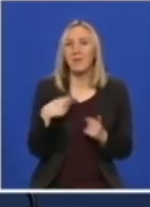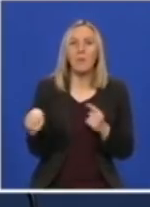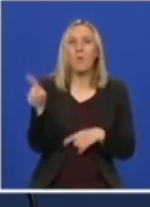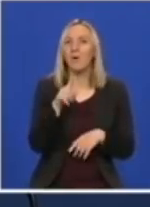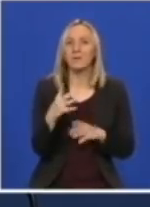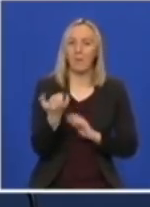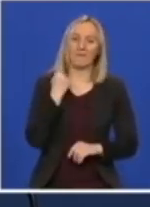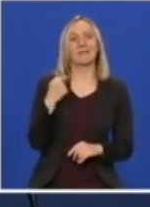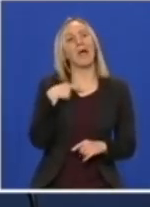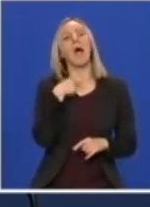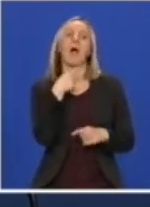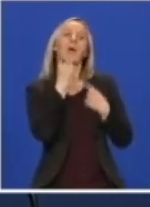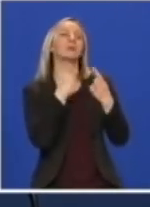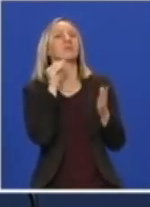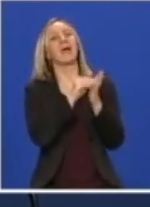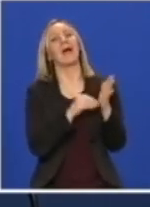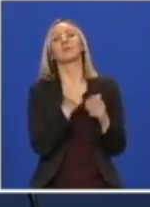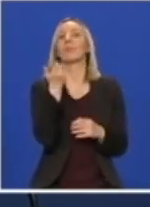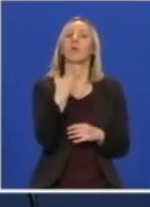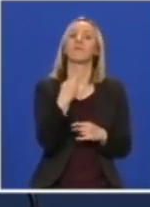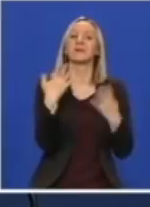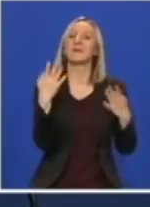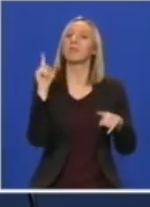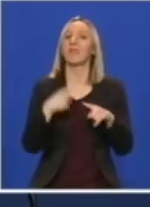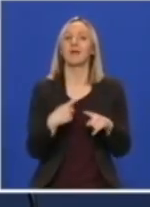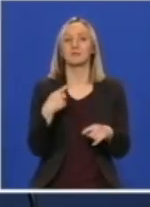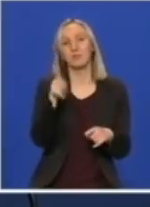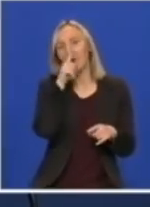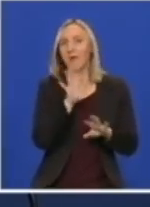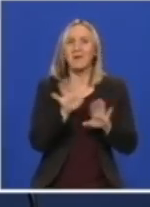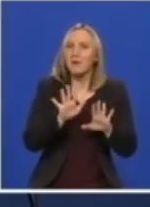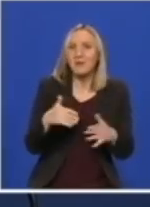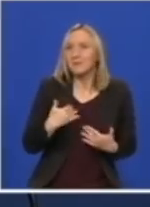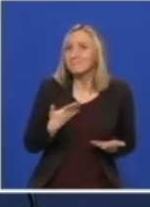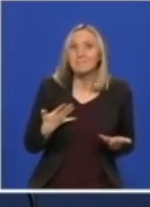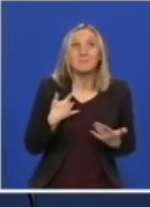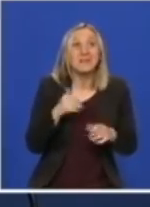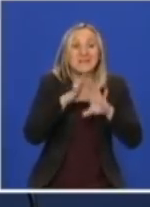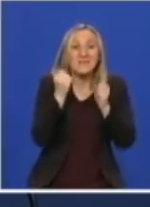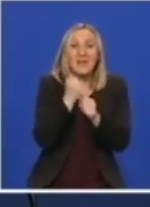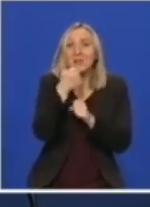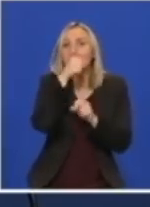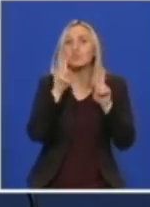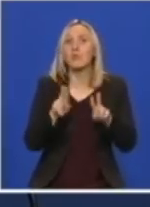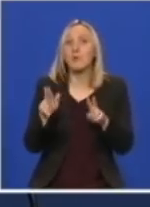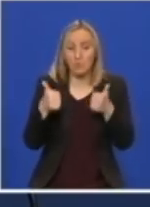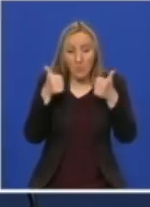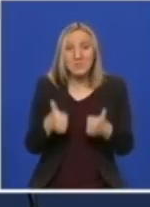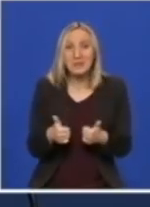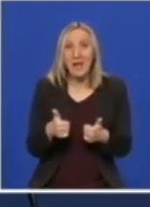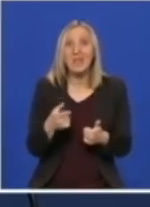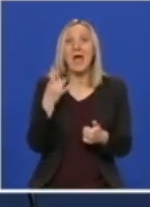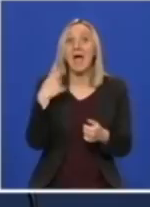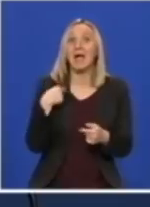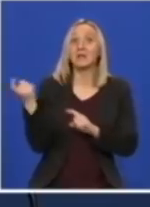bilo koji datum, bilo koji broj. Radimo sve što možemo u datom momentu, a imamo sada, od kad su nam